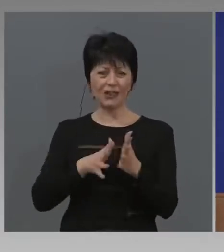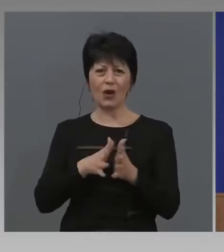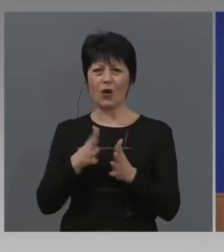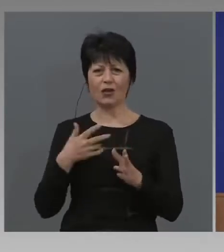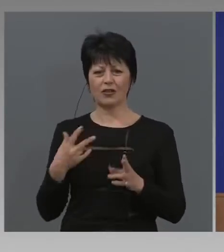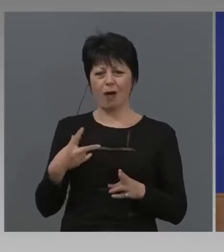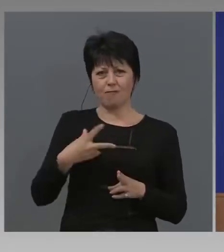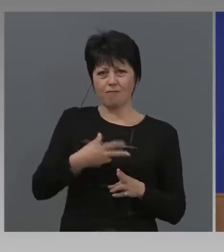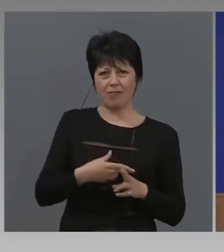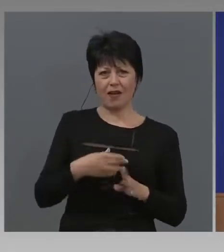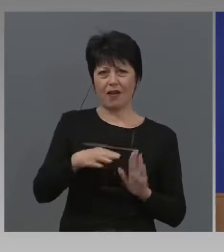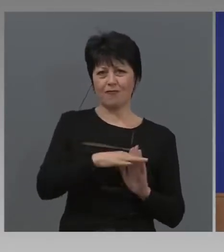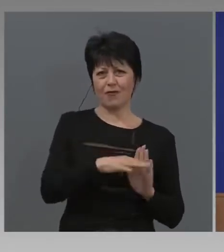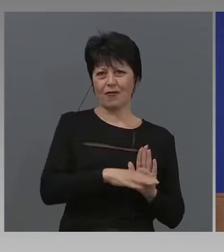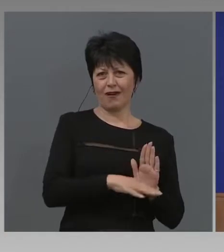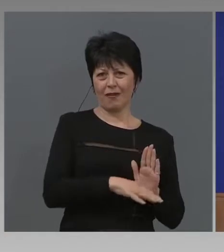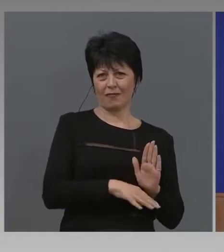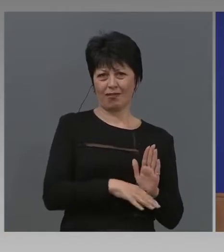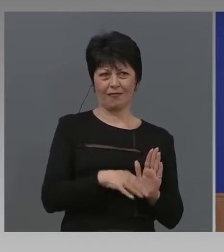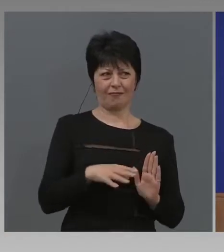загубвате времето телевизионно.